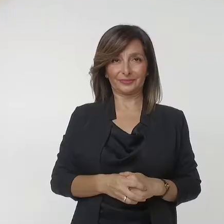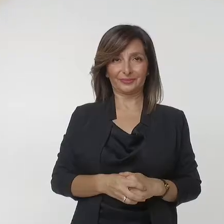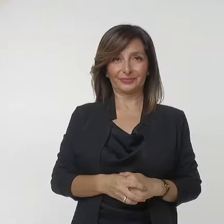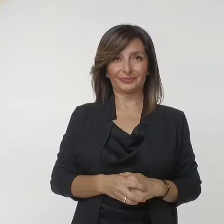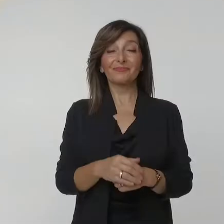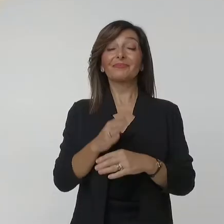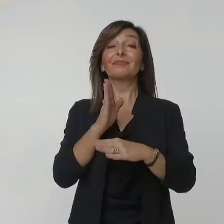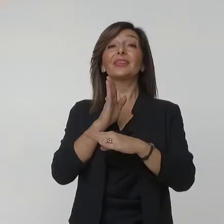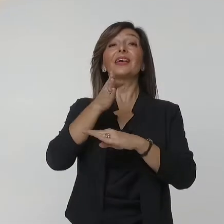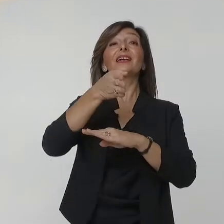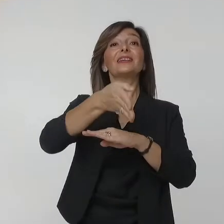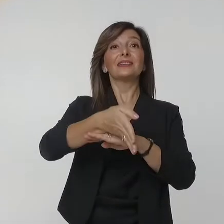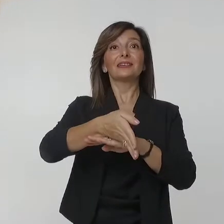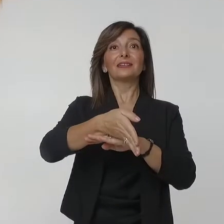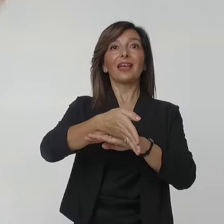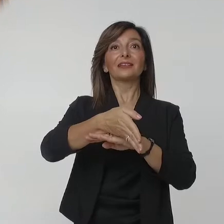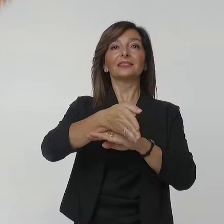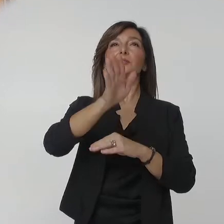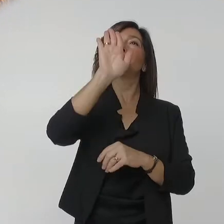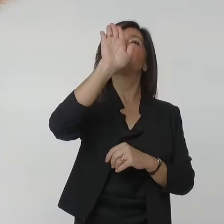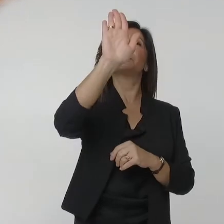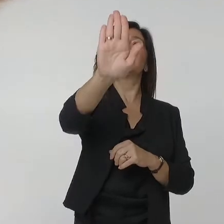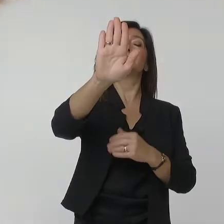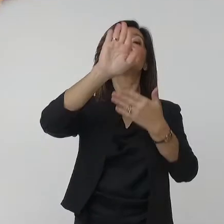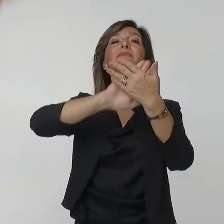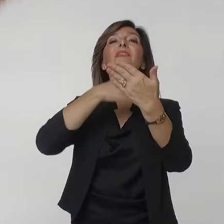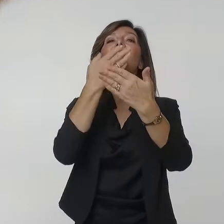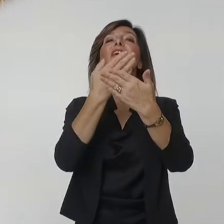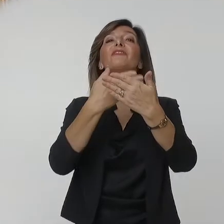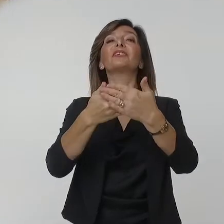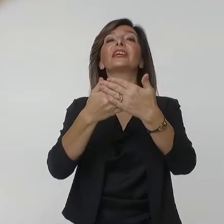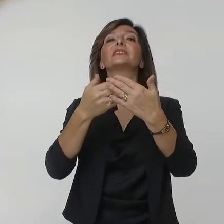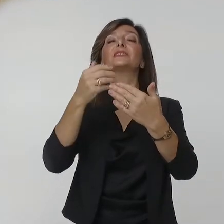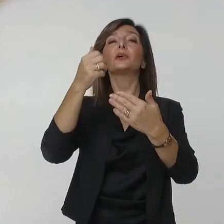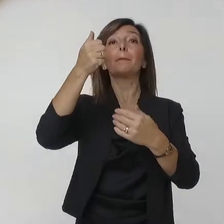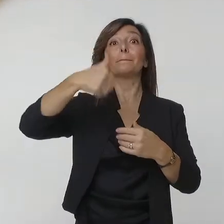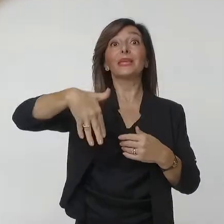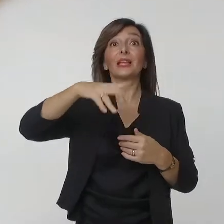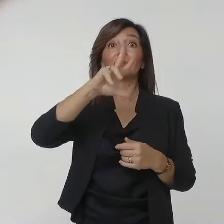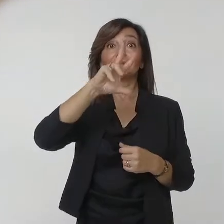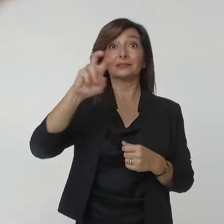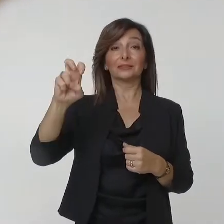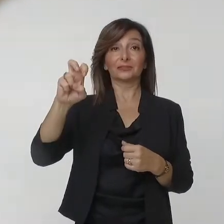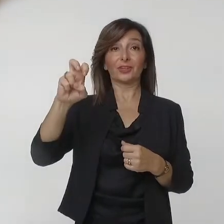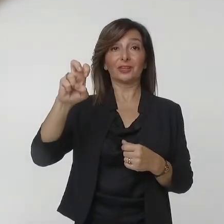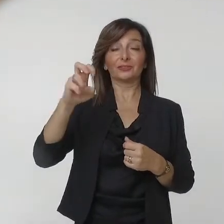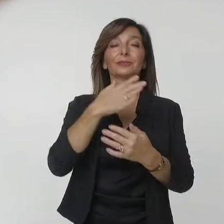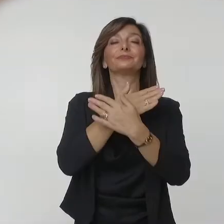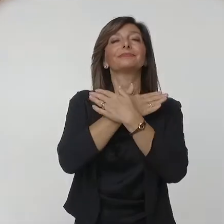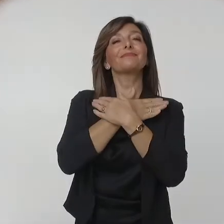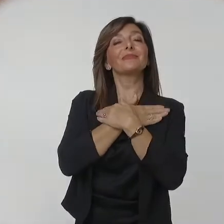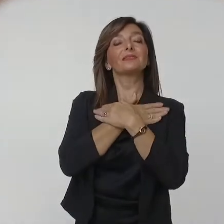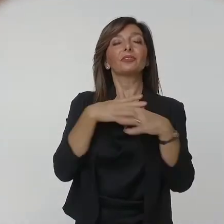Ci accoglie all'ingresso un affresco del trecento con la madonna ed il bambino assisa in trono